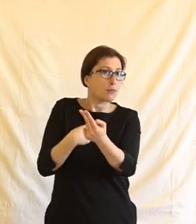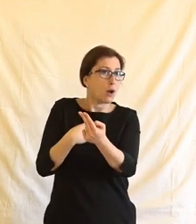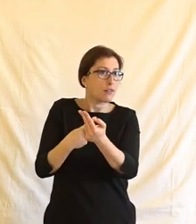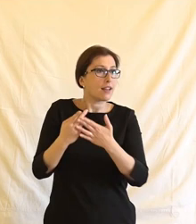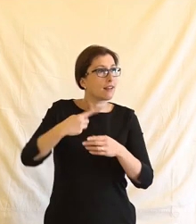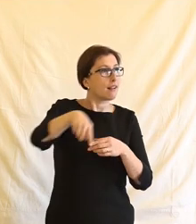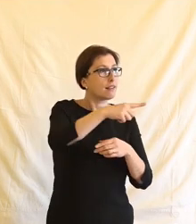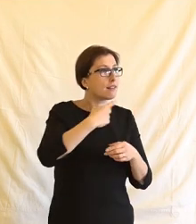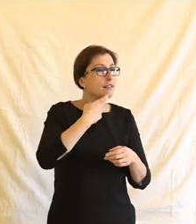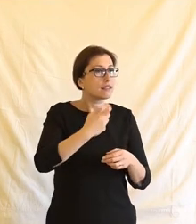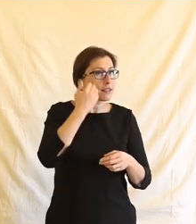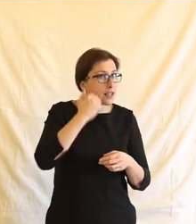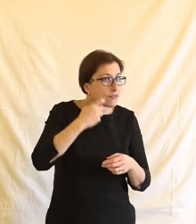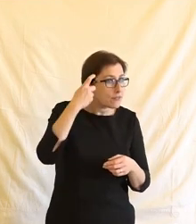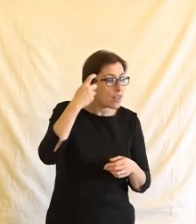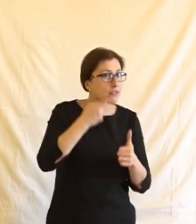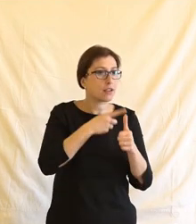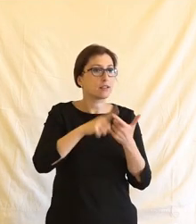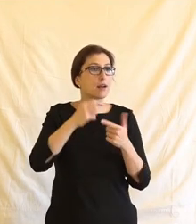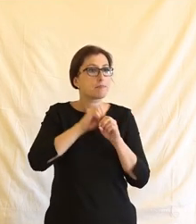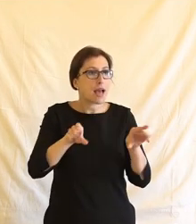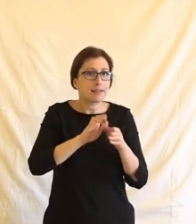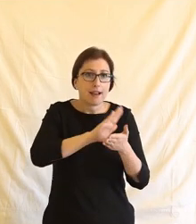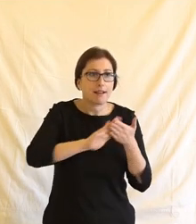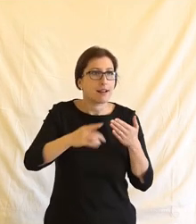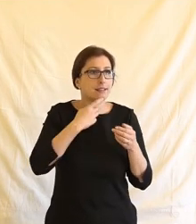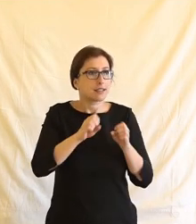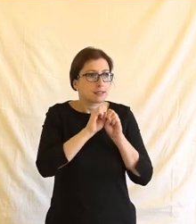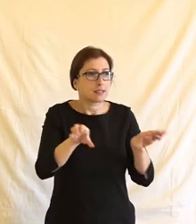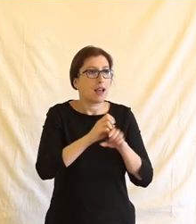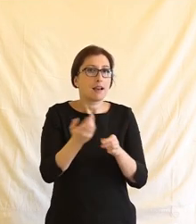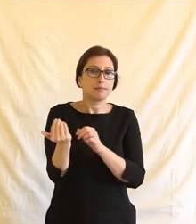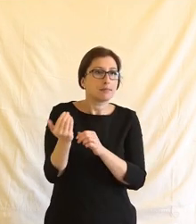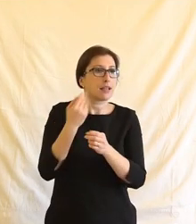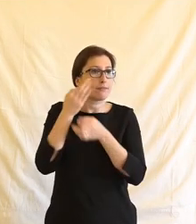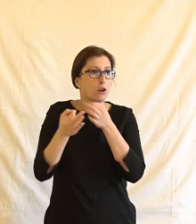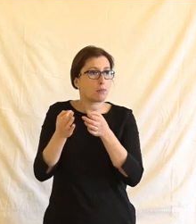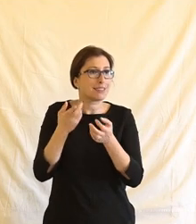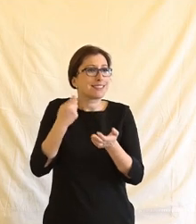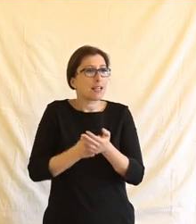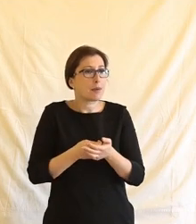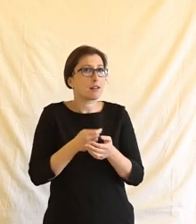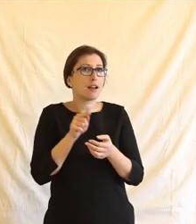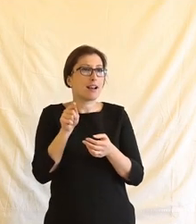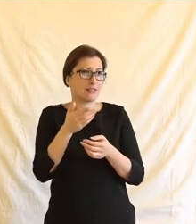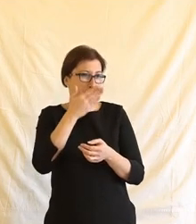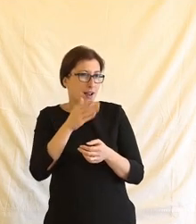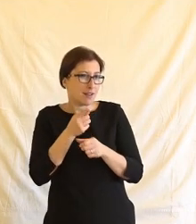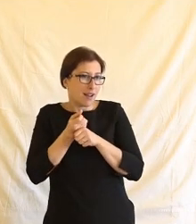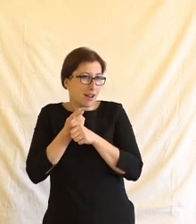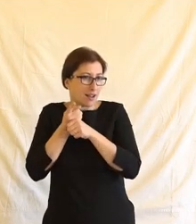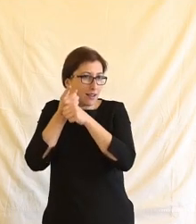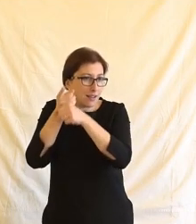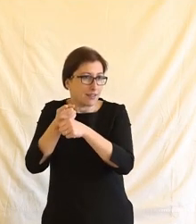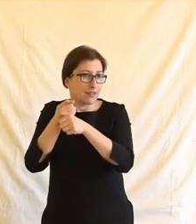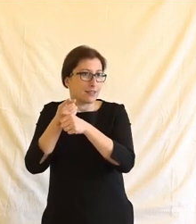veřejnosti, chtějí okamžitou odpověď, okamžitá opatření, takže já bych se možná, aby ta otázka byla konkrétní.